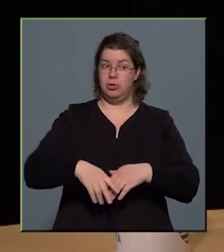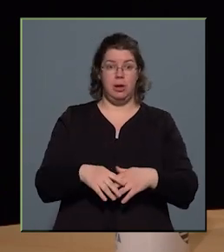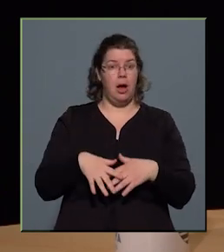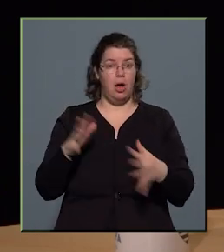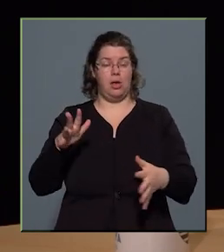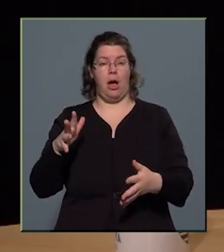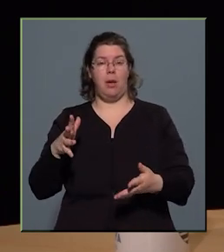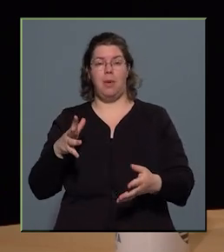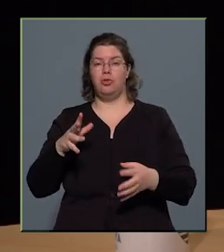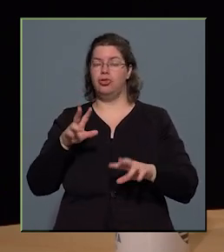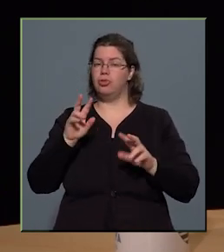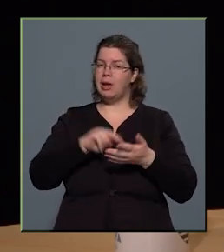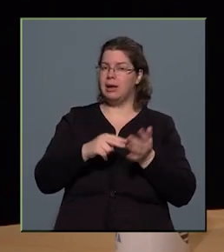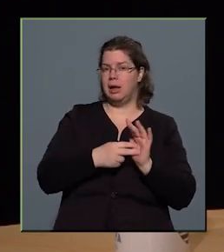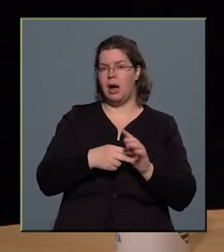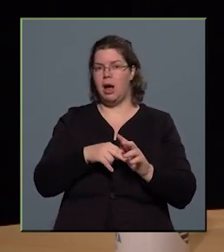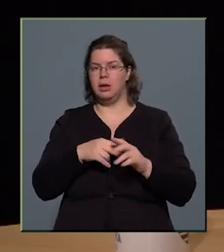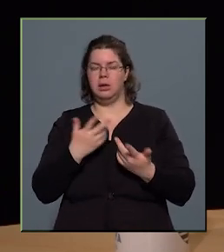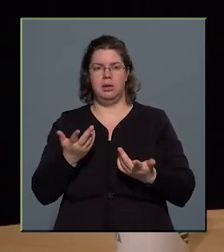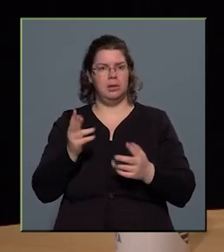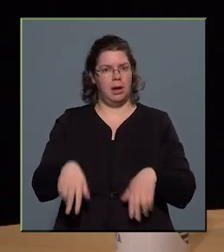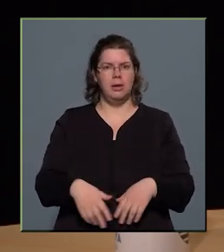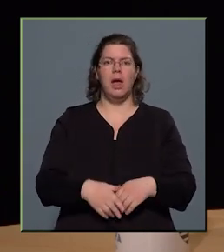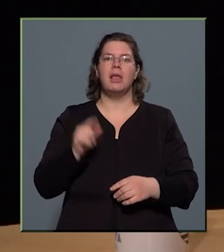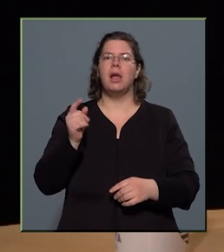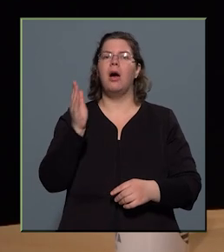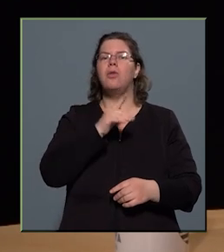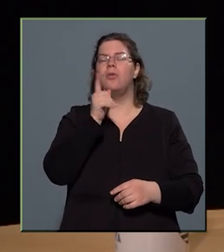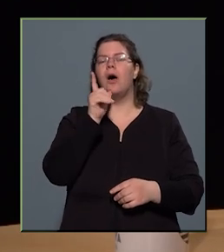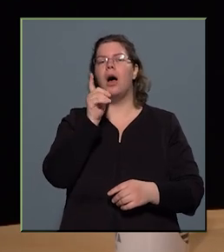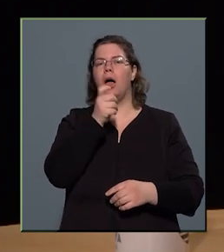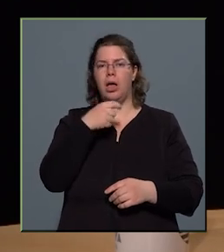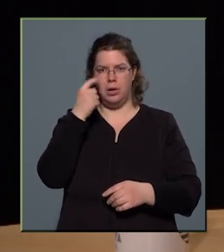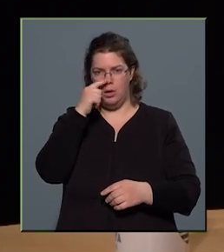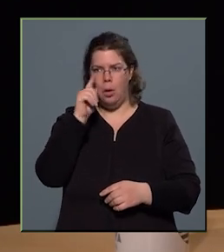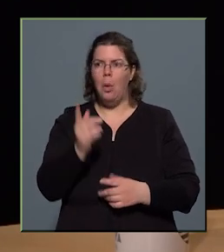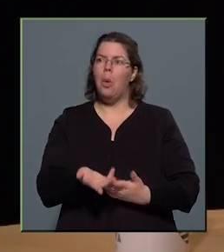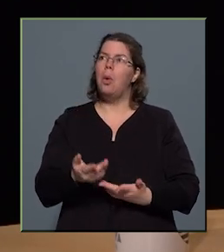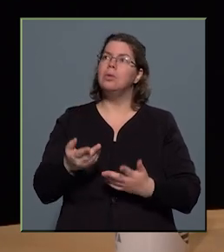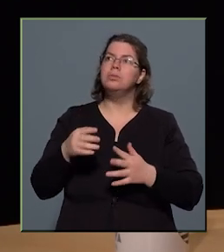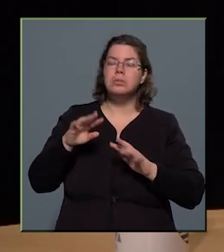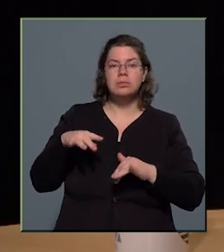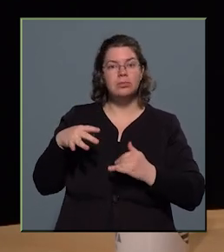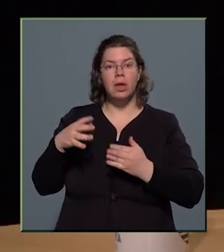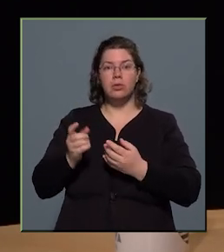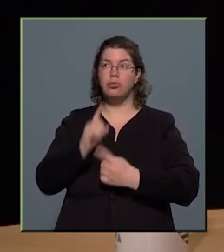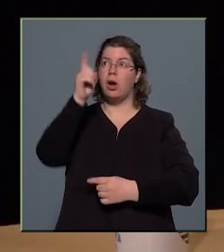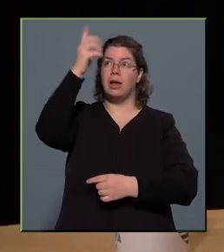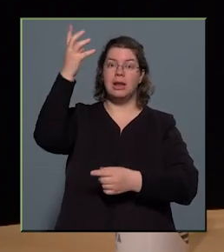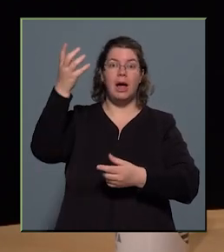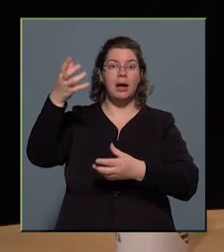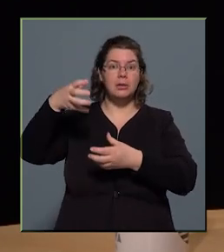fegyvertény. Tehát az, hogy ezeknek a Falcon 9-es rakétáknak az első fokozata épségben le tud szállni